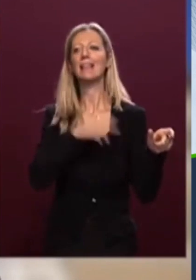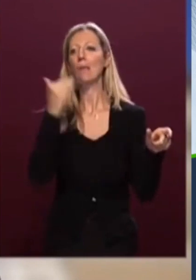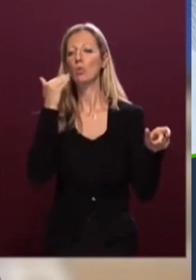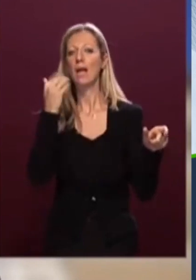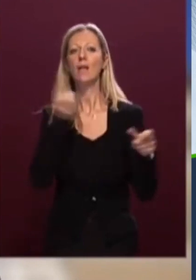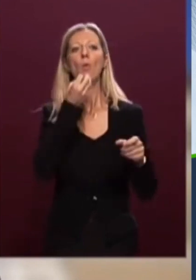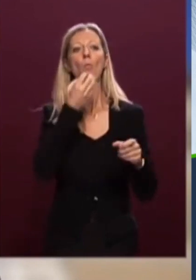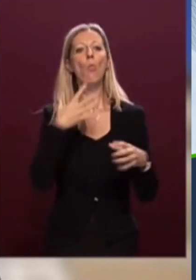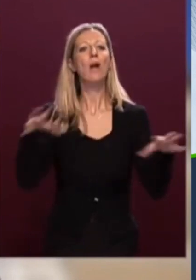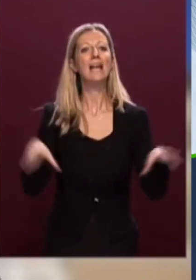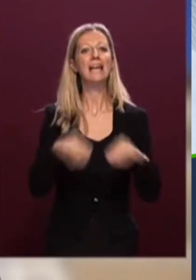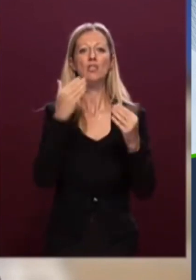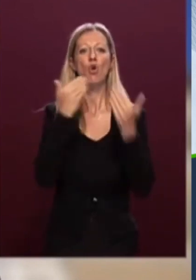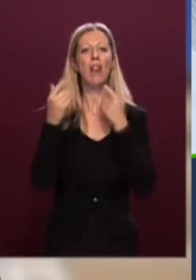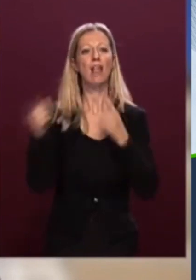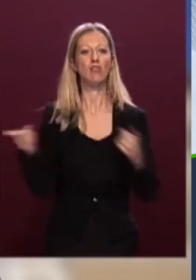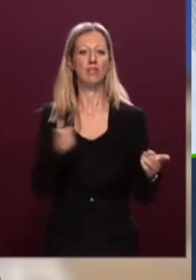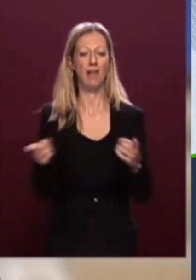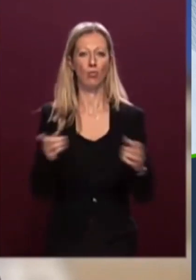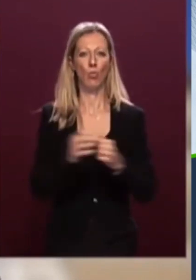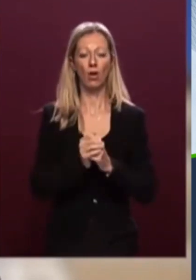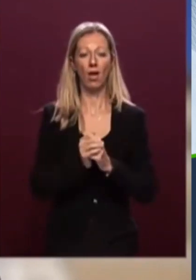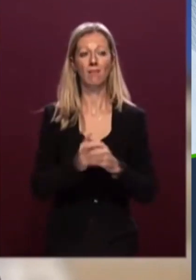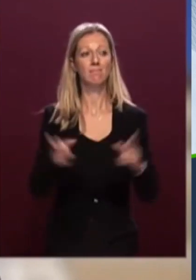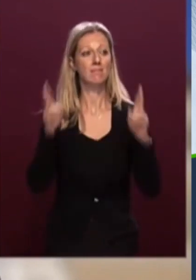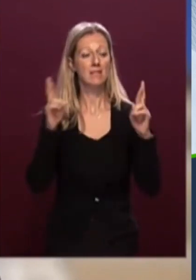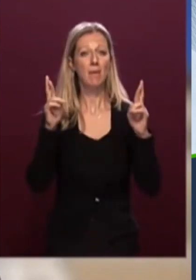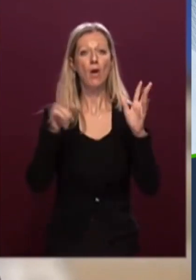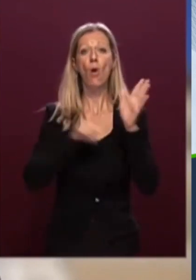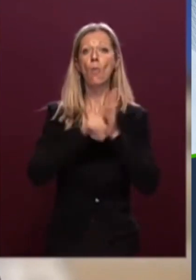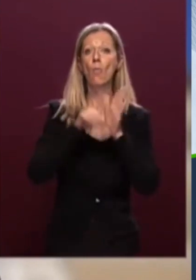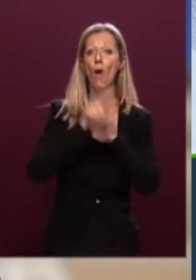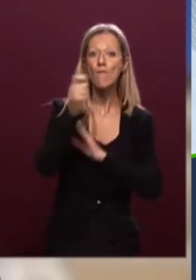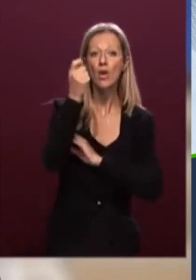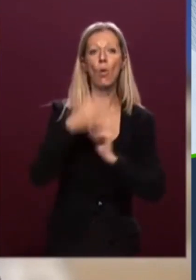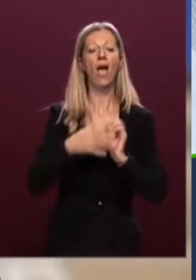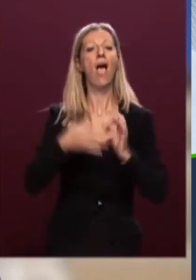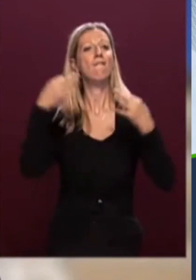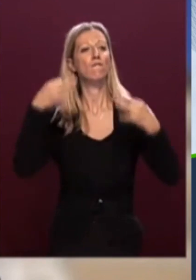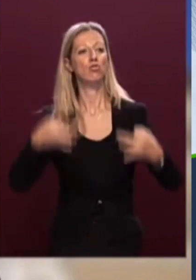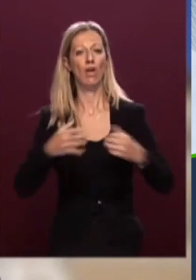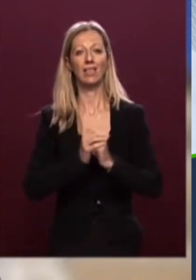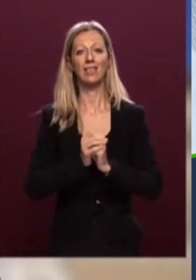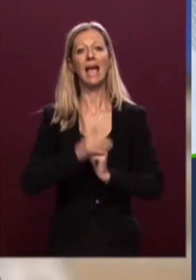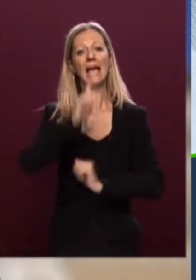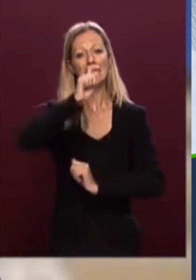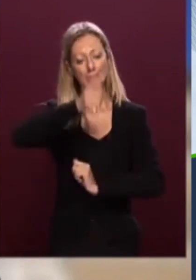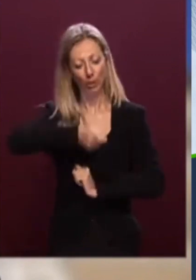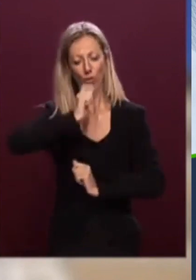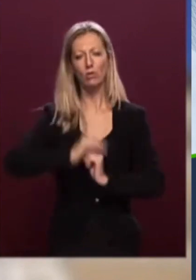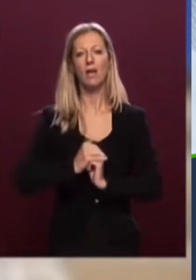inizio di legislatura che sia proficua efficiente rispettosa grazie